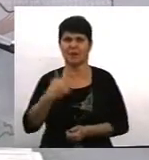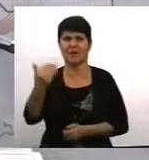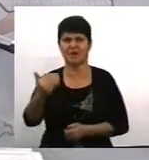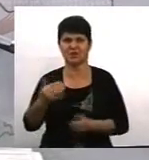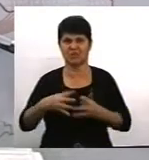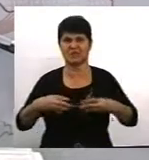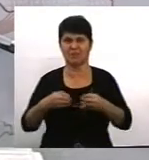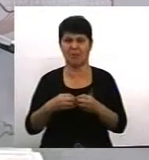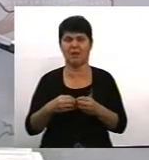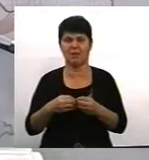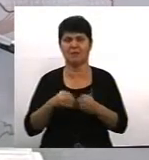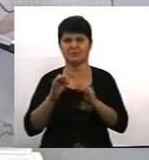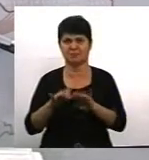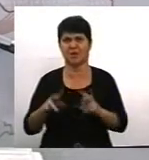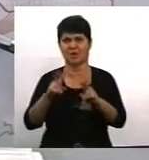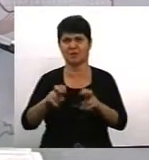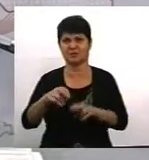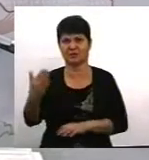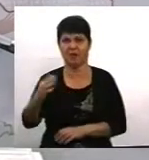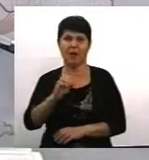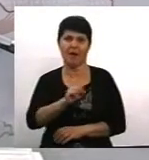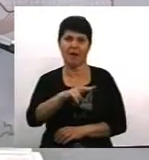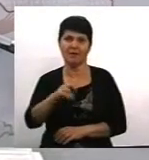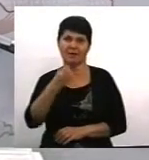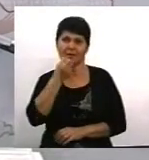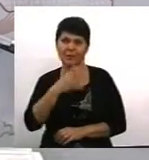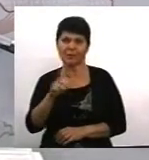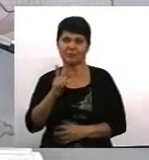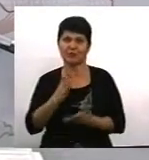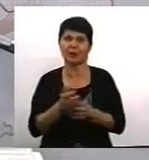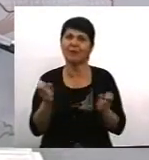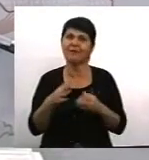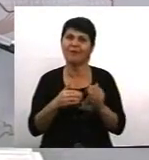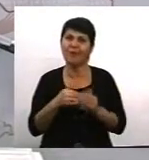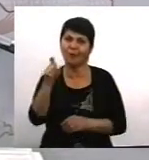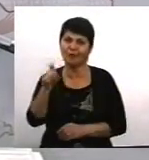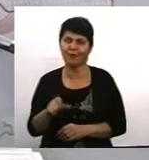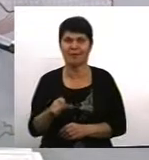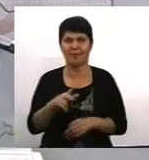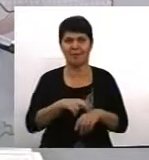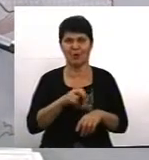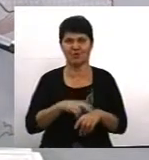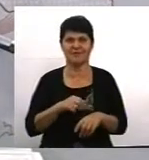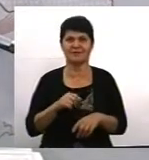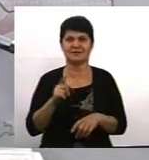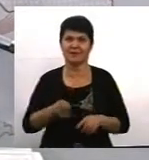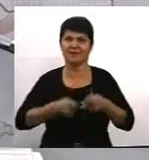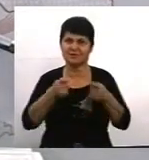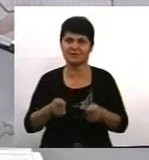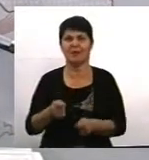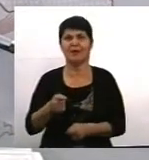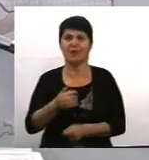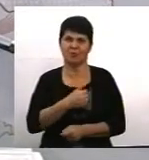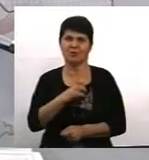є фахові поліцейські, фахові патрульні, які виїжджають. Звісно, мені би хотілося, в тих патрулях були і жінки поліцейські,